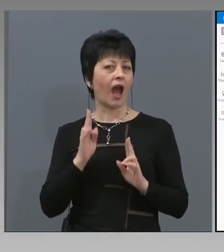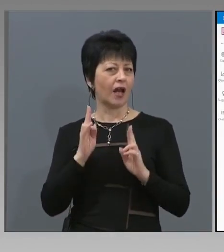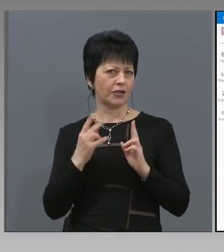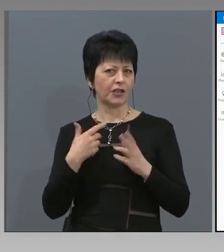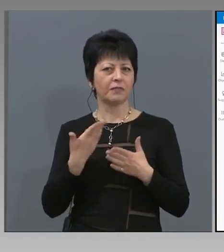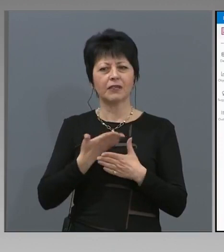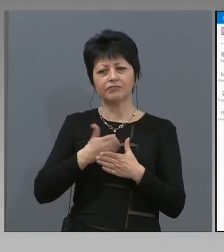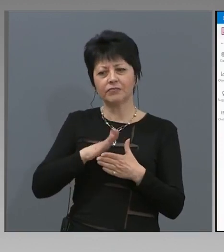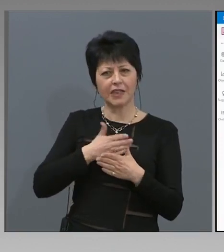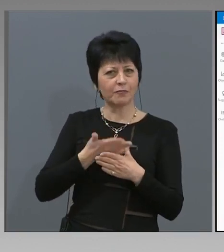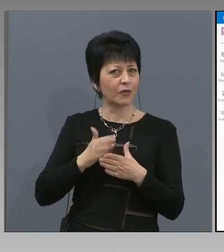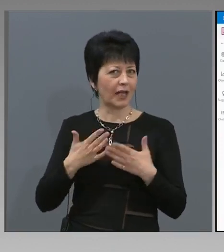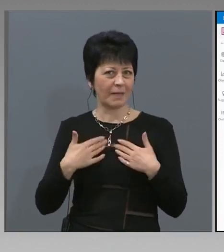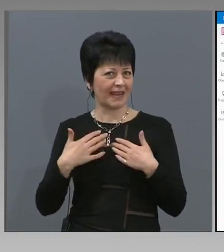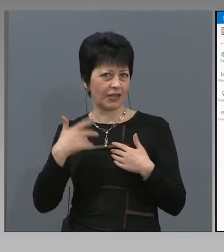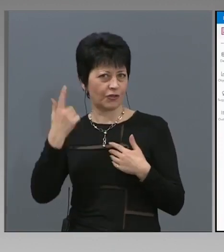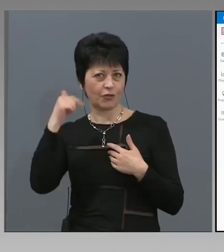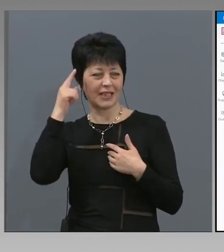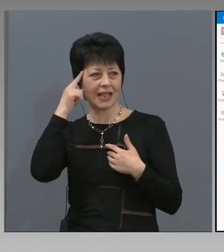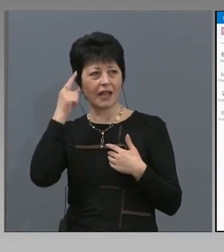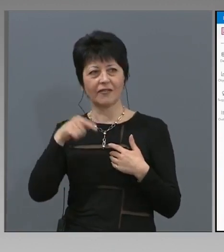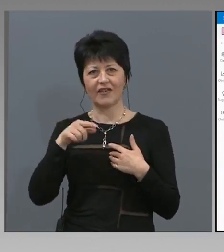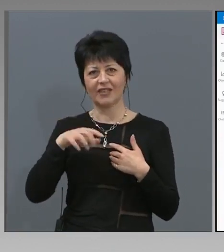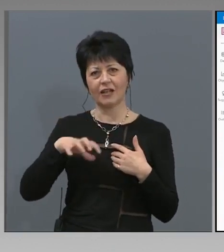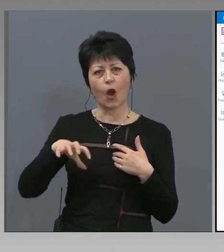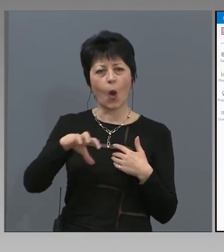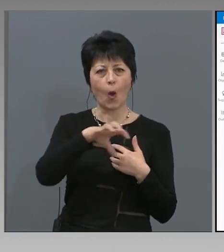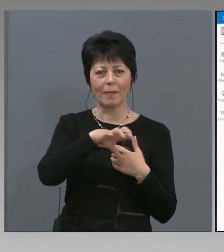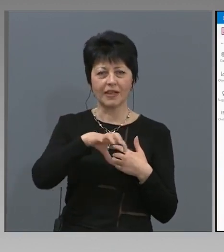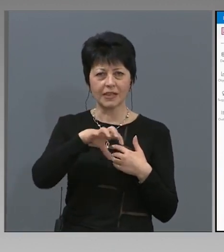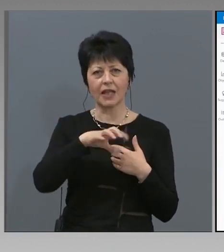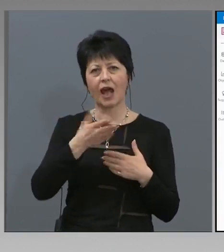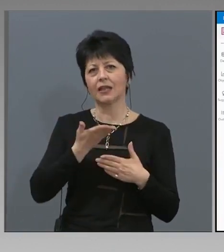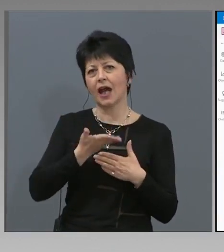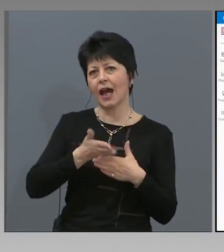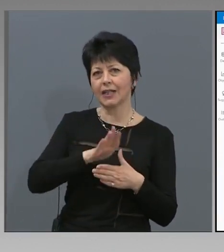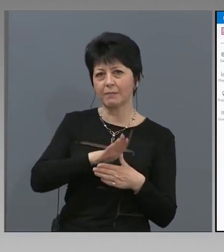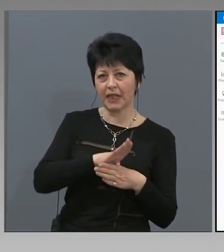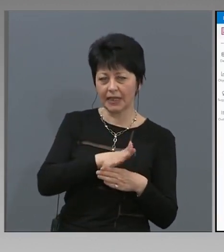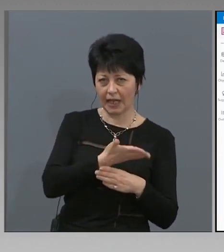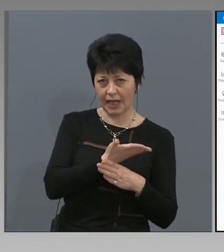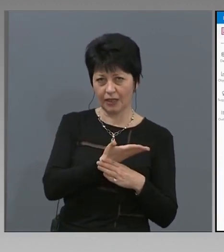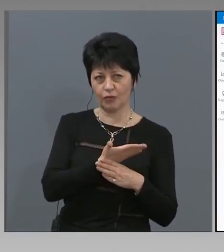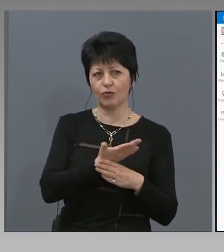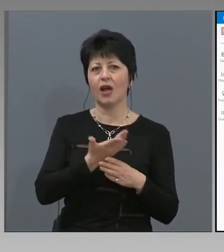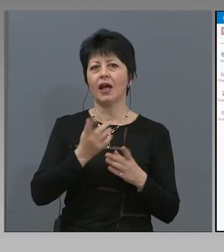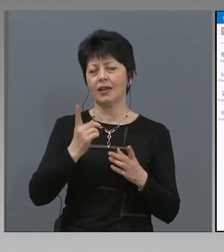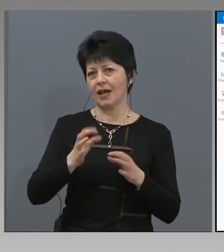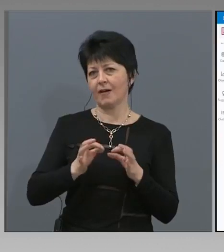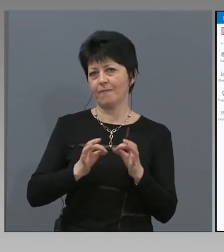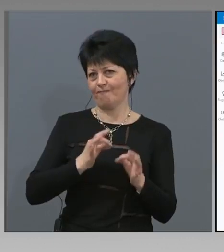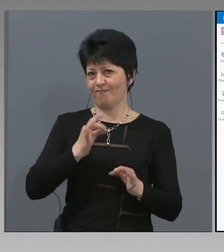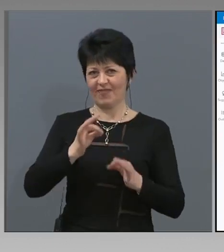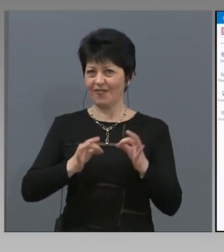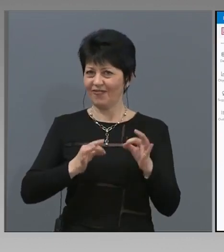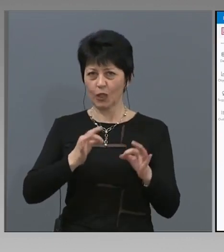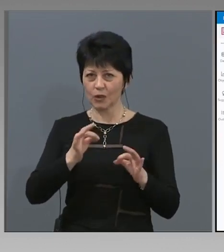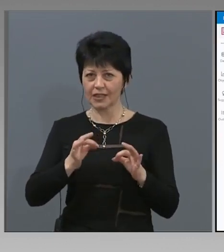споделиме нашето знание в областта на разпределението, т.е. на вируса и